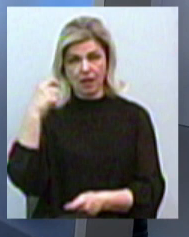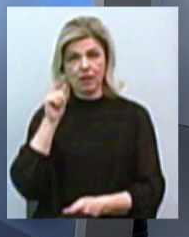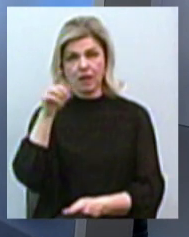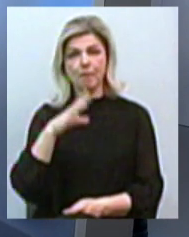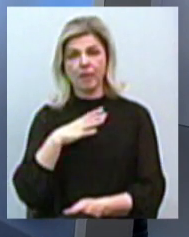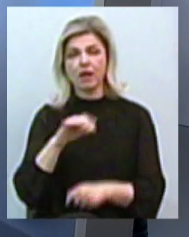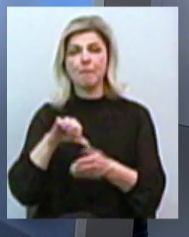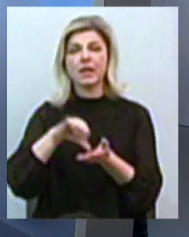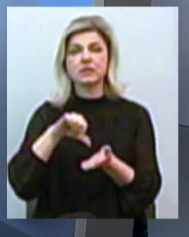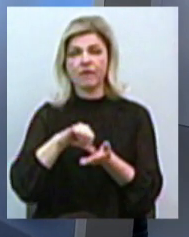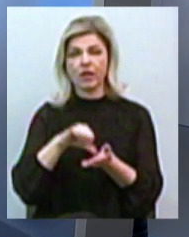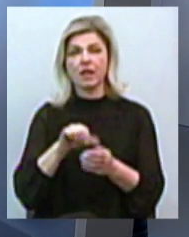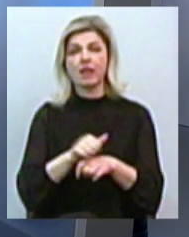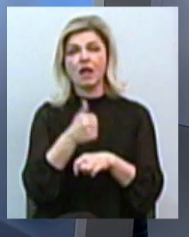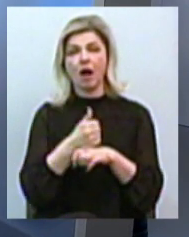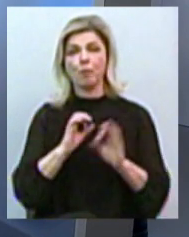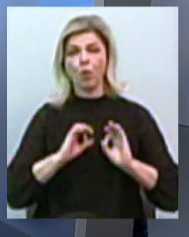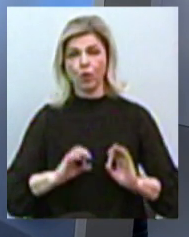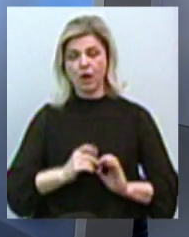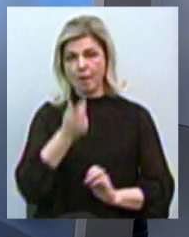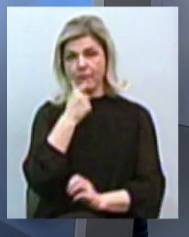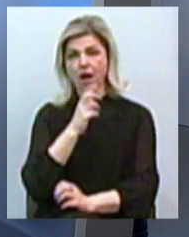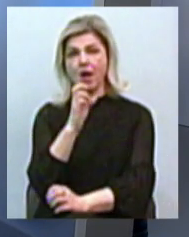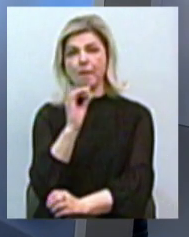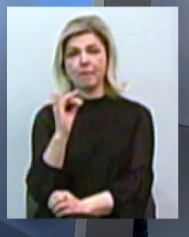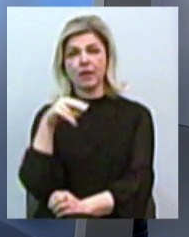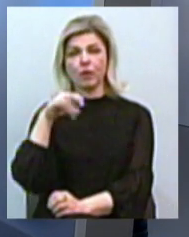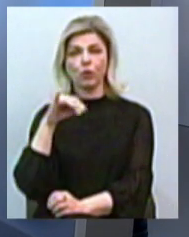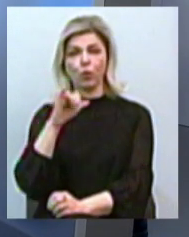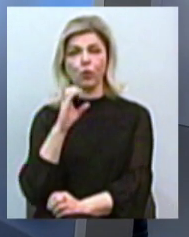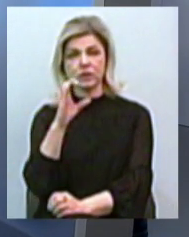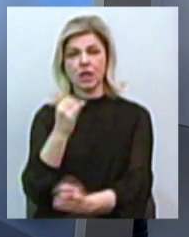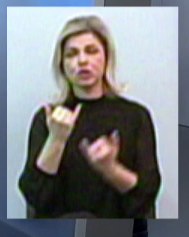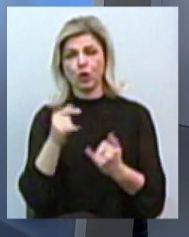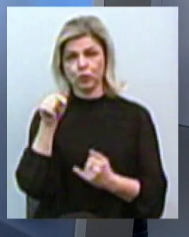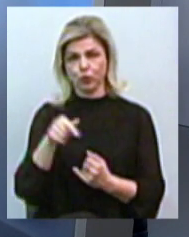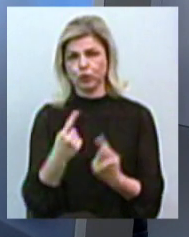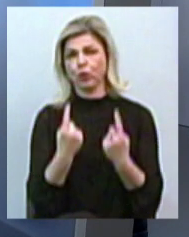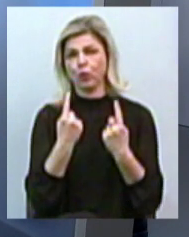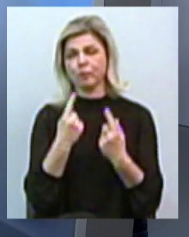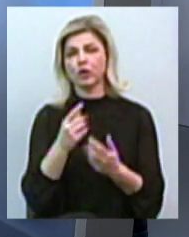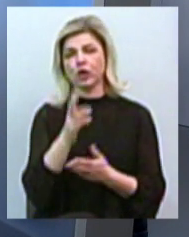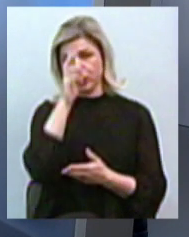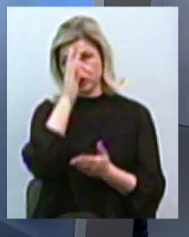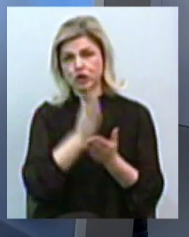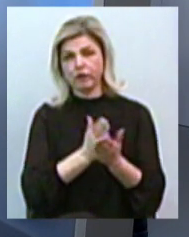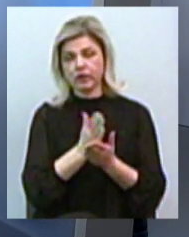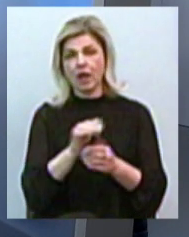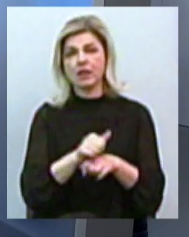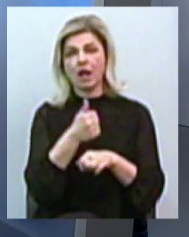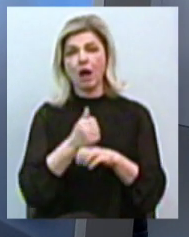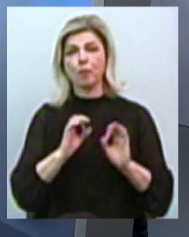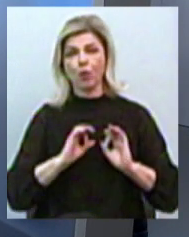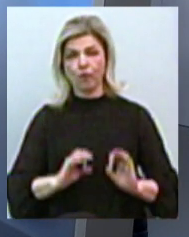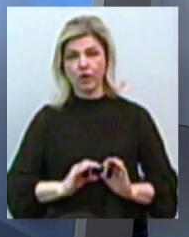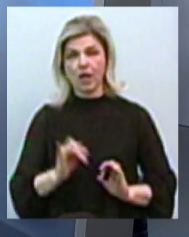генеральної прокурори пан Бєлоус, відомий Миколаєві, зараз він тут великий чиновник у генеральної прокуратурі. І була